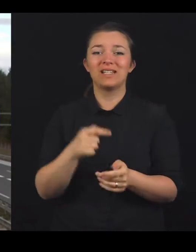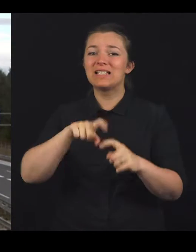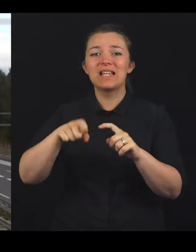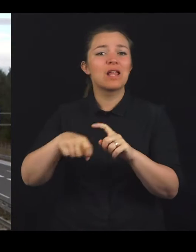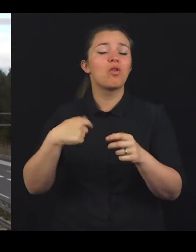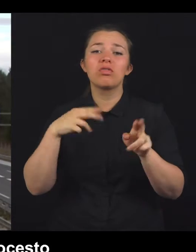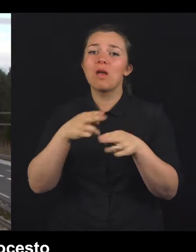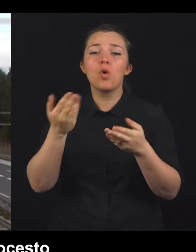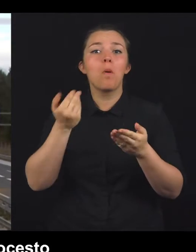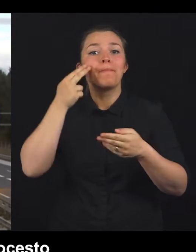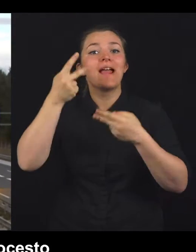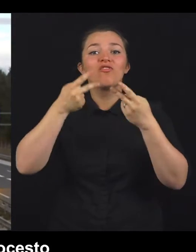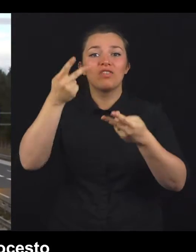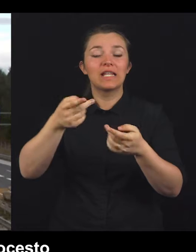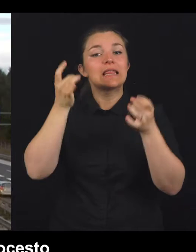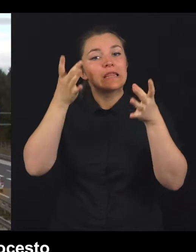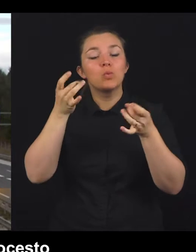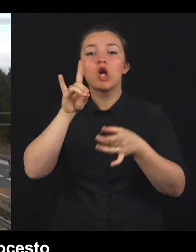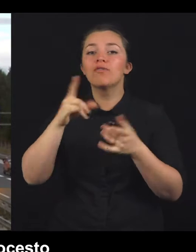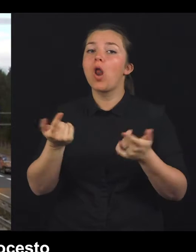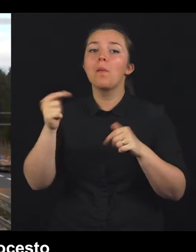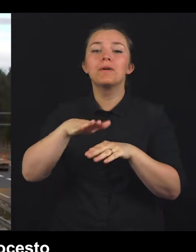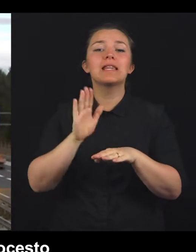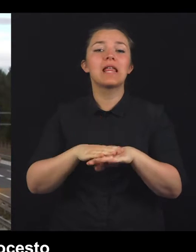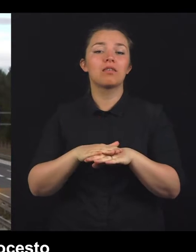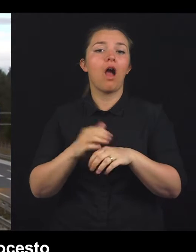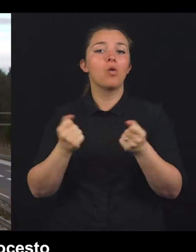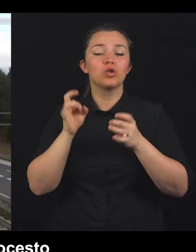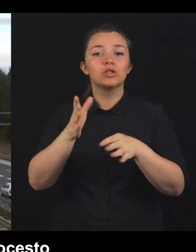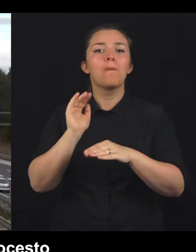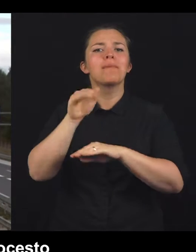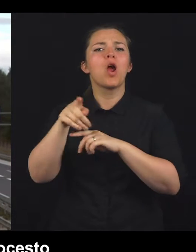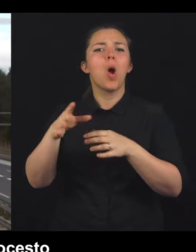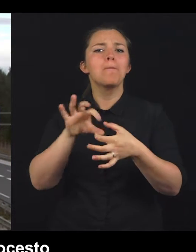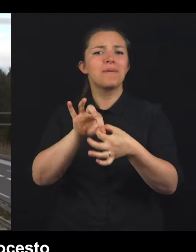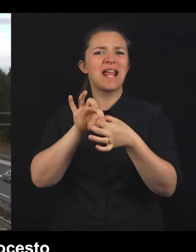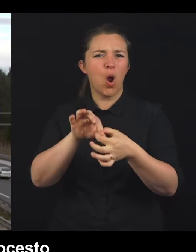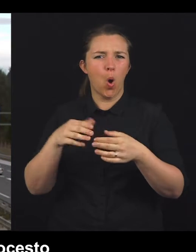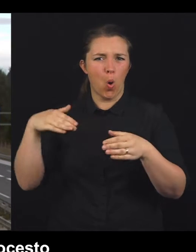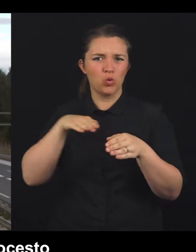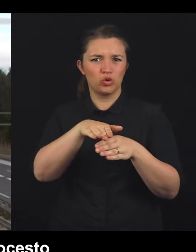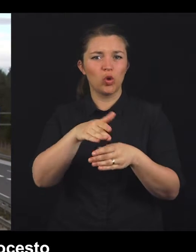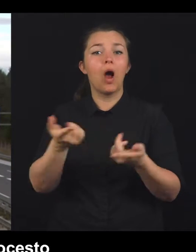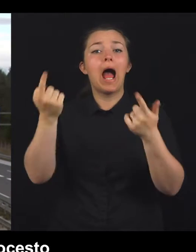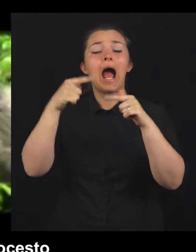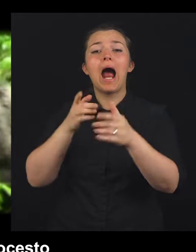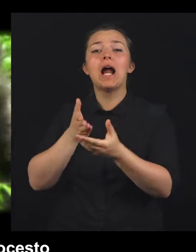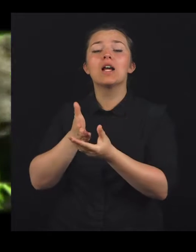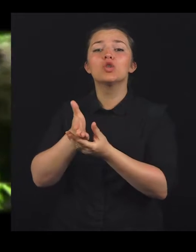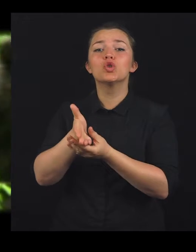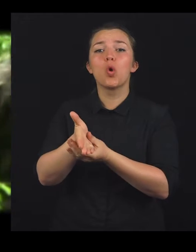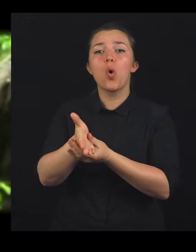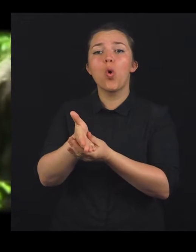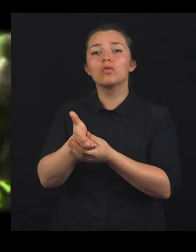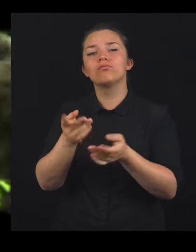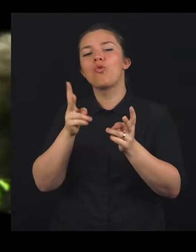predvideti. Divjajt lahko pride na avtocesto preko preključkov ali pa skozi,